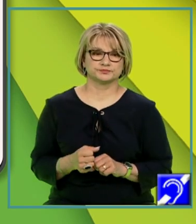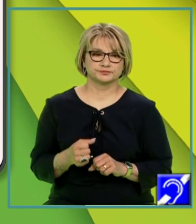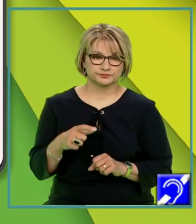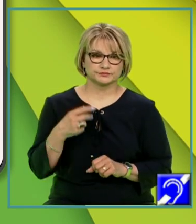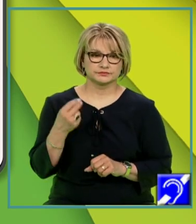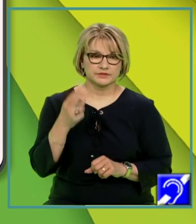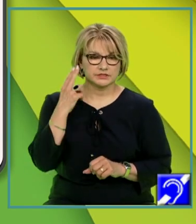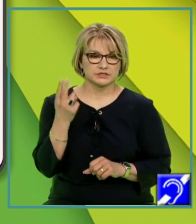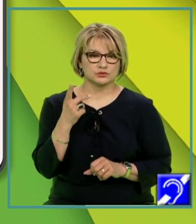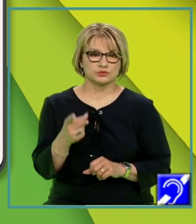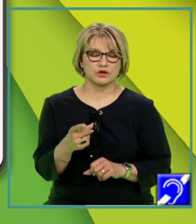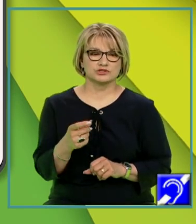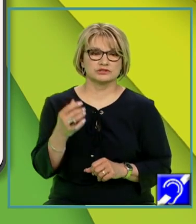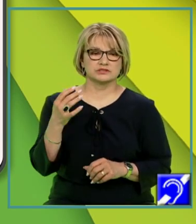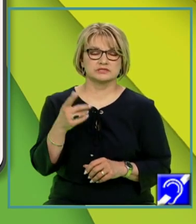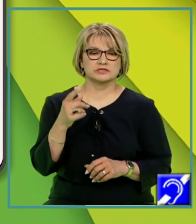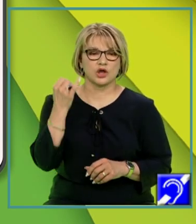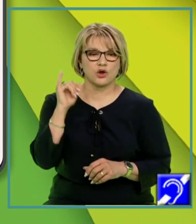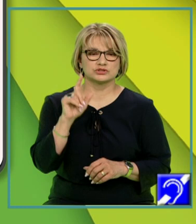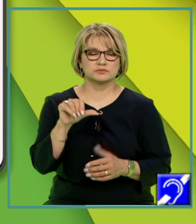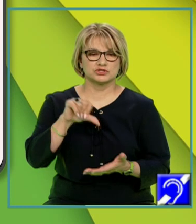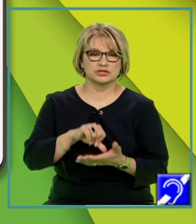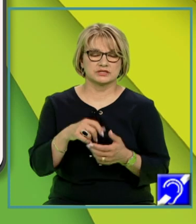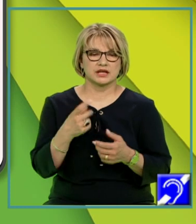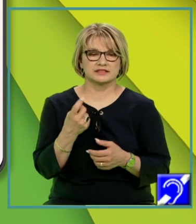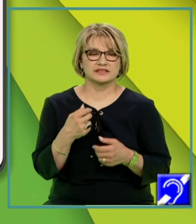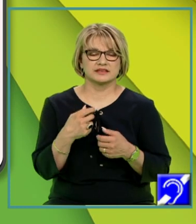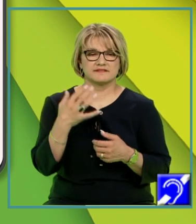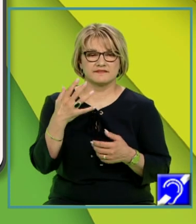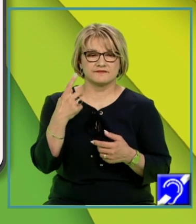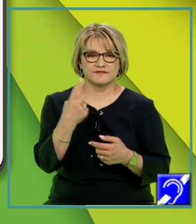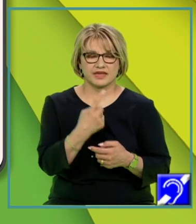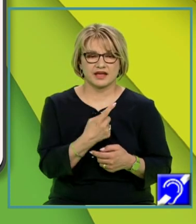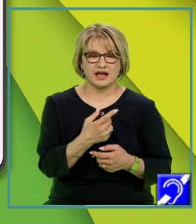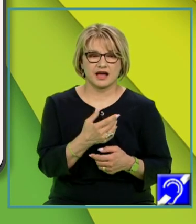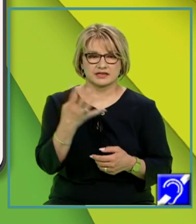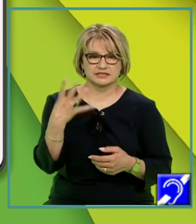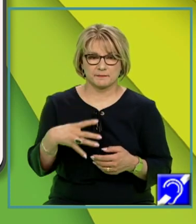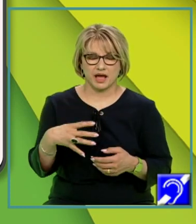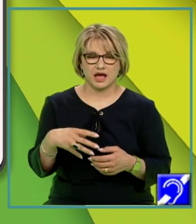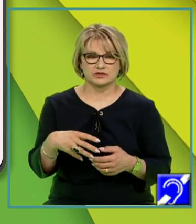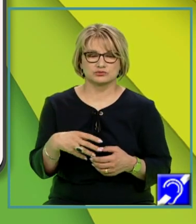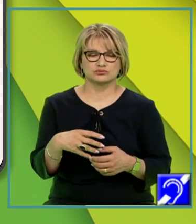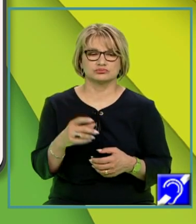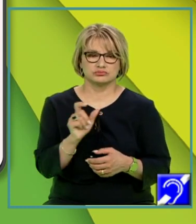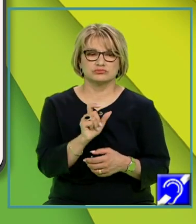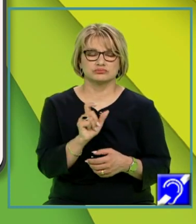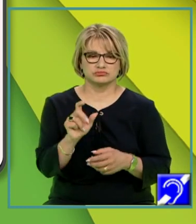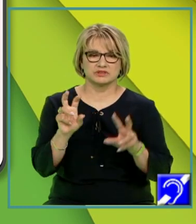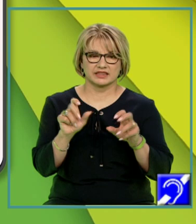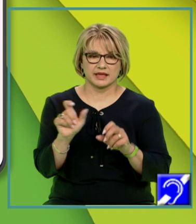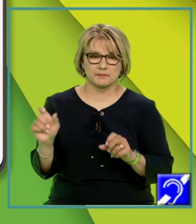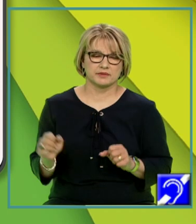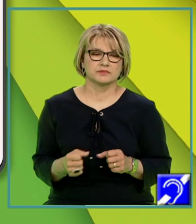cunoașteți conceptele centrale din fiecare dintre cele patru mari teme, în speță,